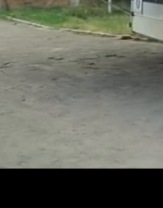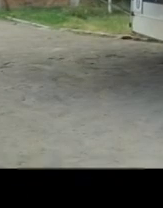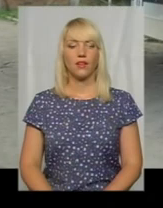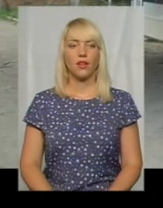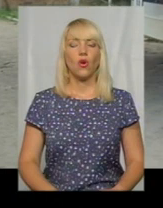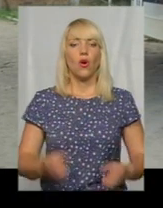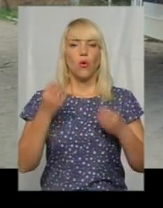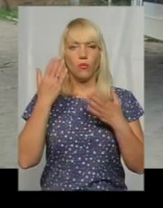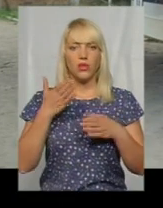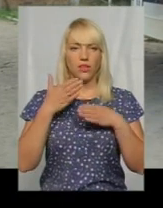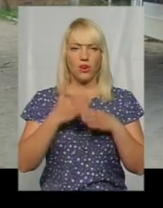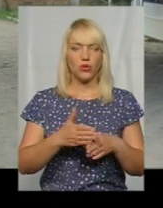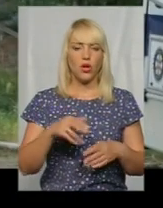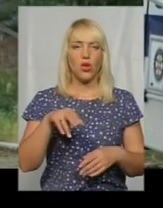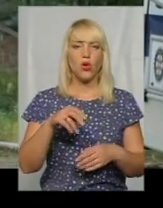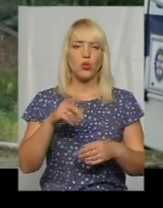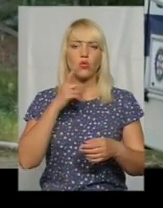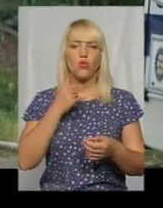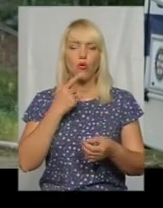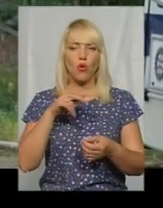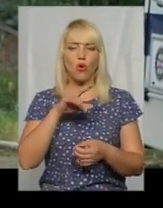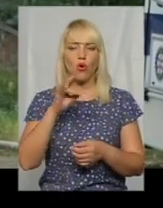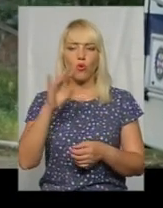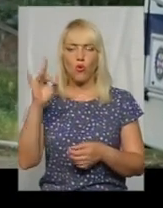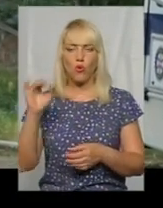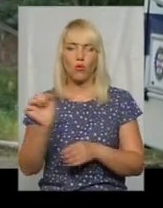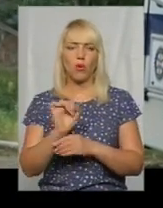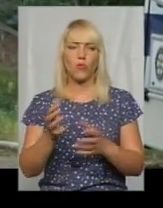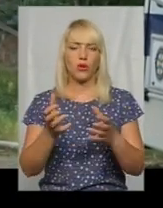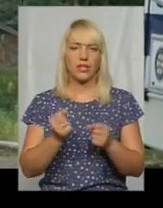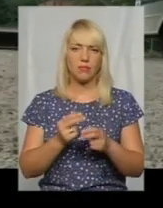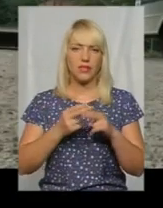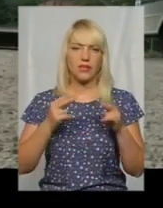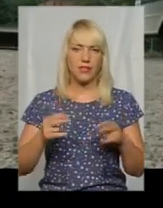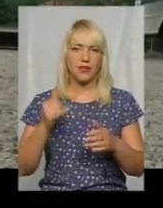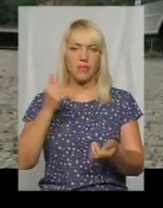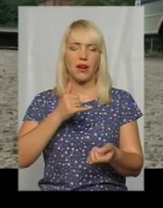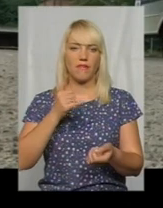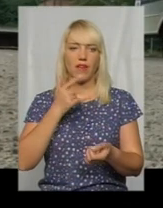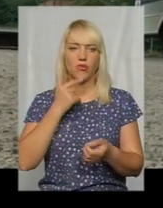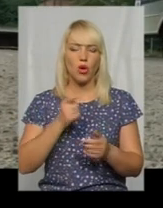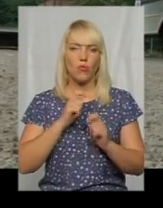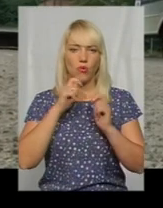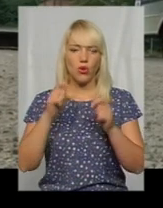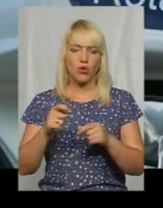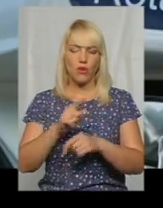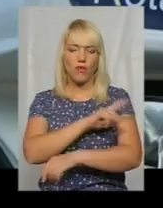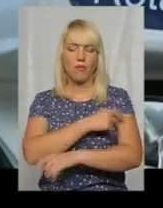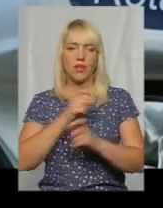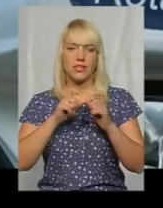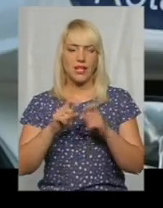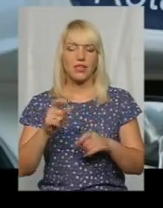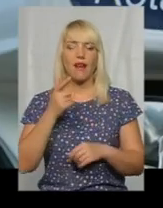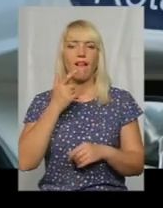Гуманітарну допомогу доноромобіль отримала Хмельницька обласна станція переливання крові. Подарував її медзакладу Каліфорнійський центр